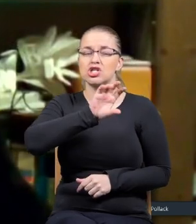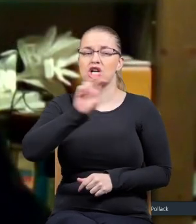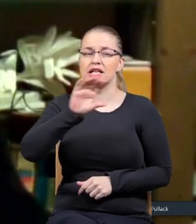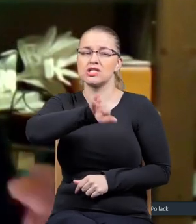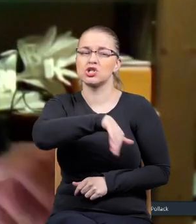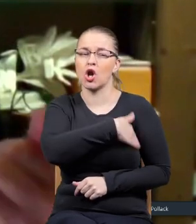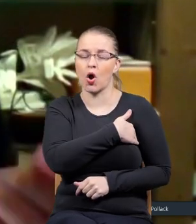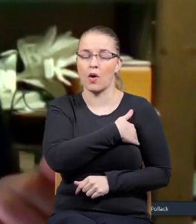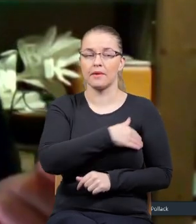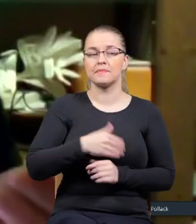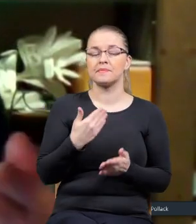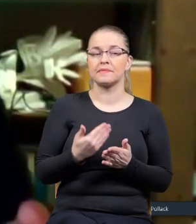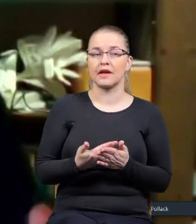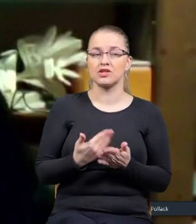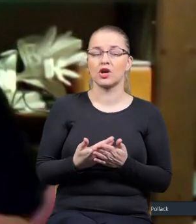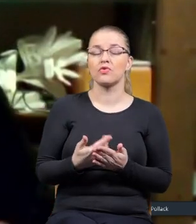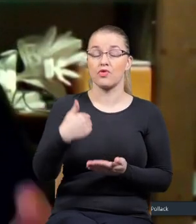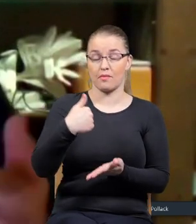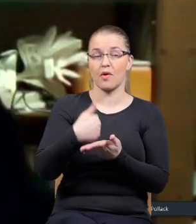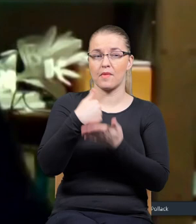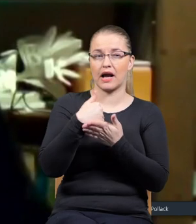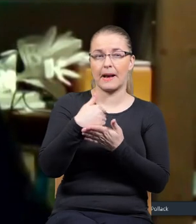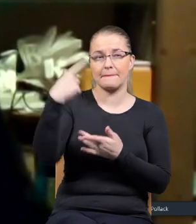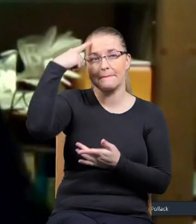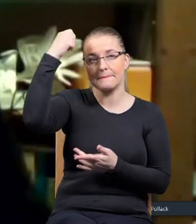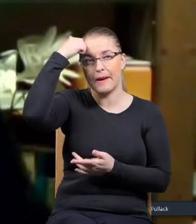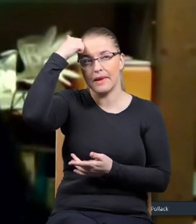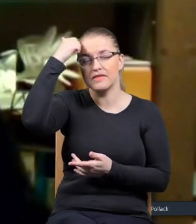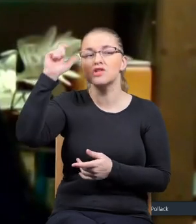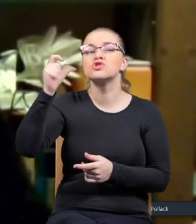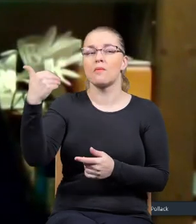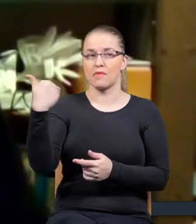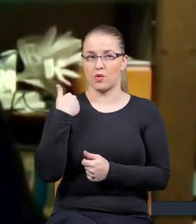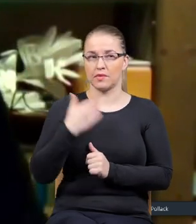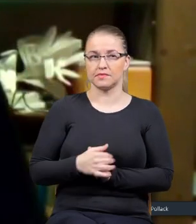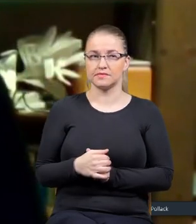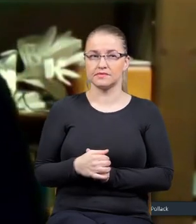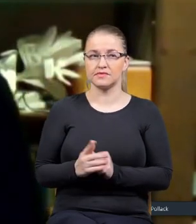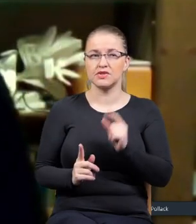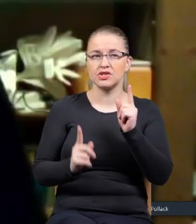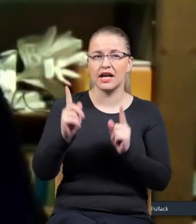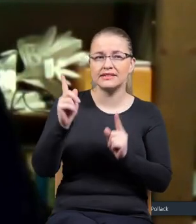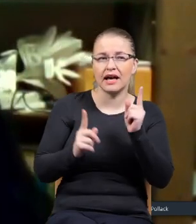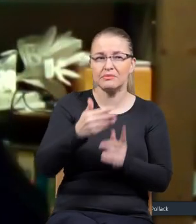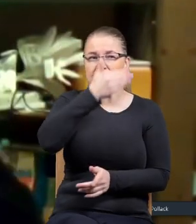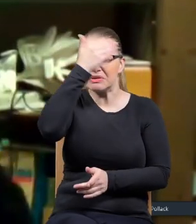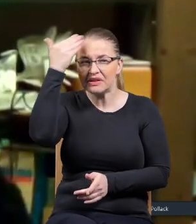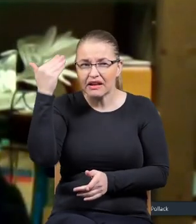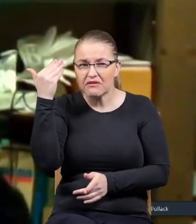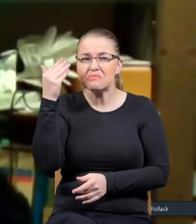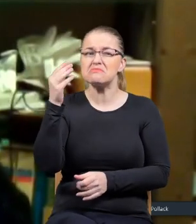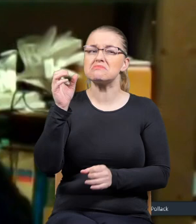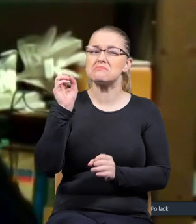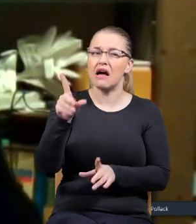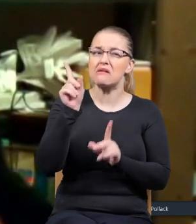prawda? Bo to mi pomaga jednak pamiętać tego, co tam było. czasem nie wiem, czy to naprawdę tak się